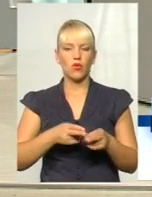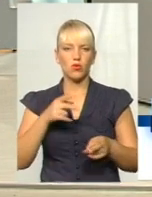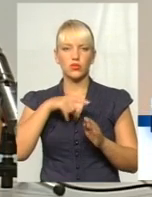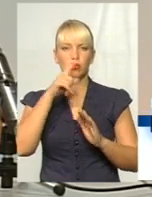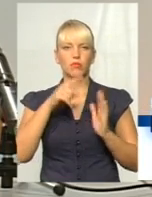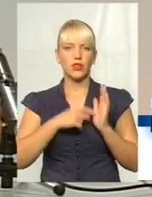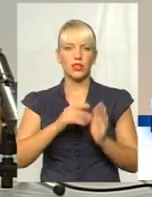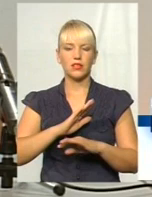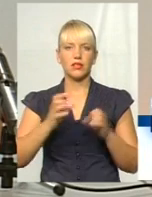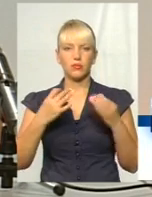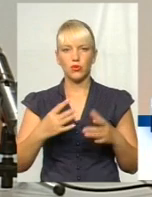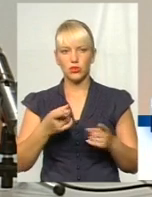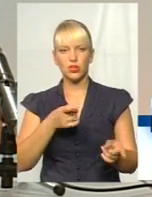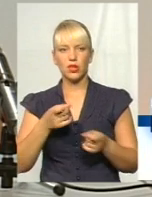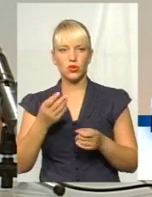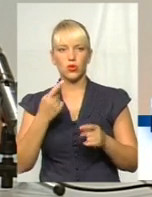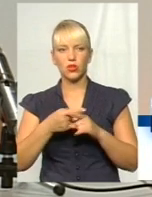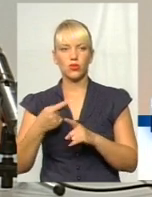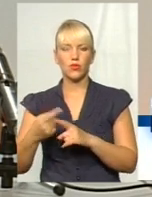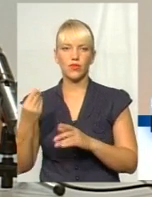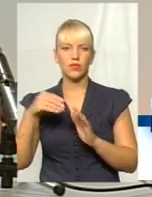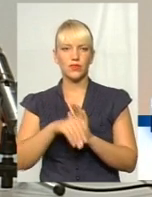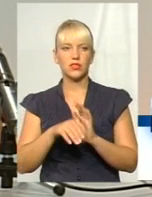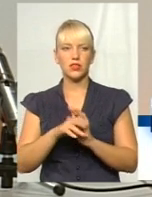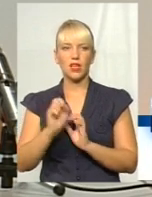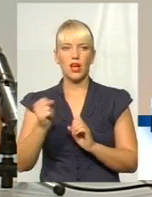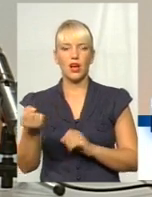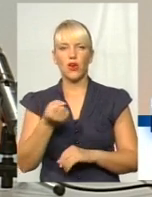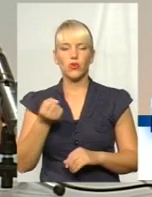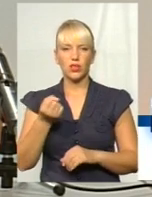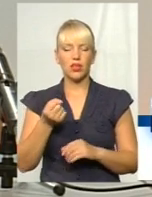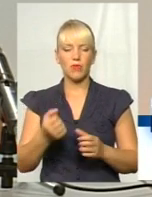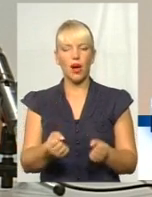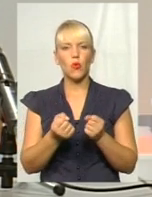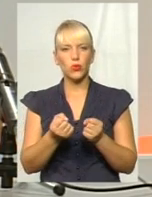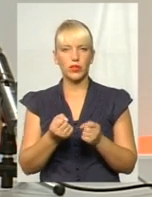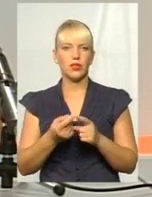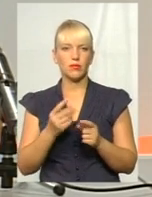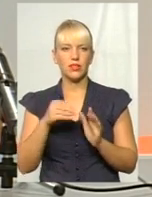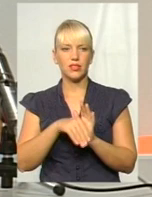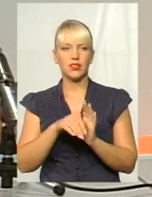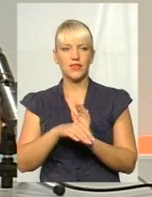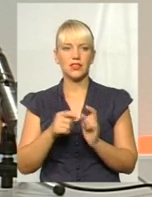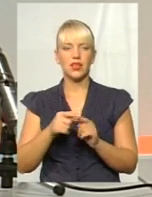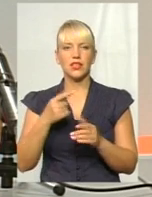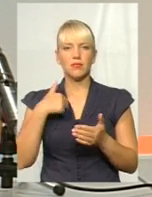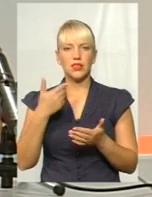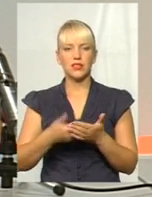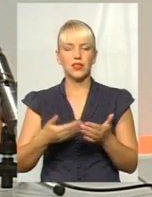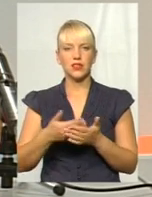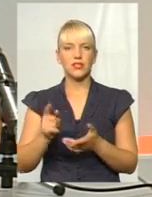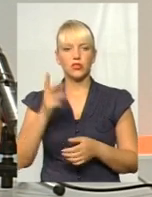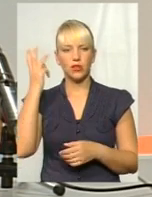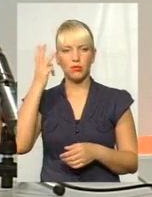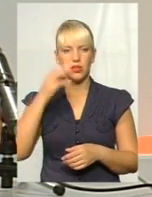не просто залучення додаткових іноземних інвестицій, а саме утримання інвестора. І мені здається, що саме Хмельницька область оце завдання